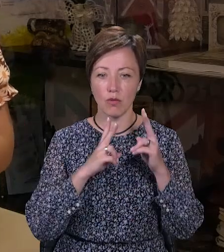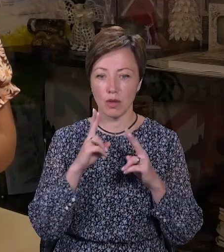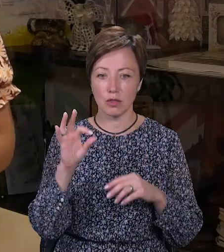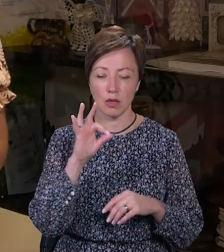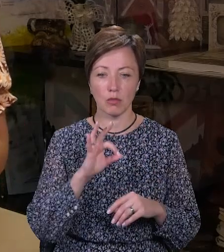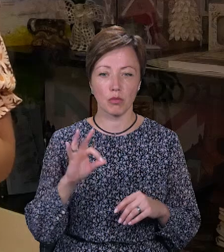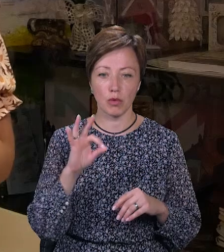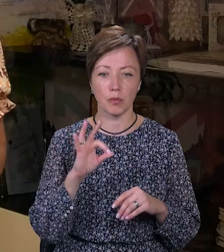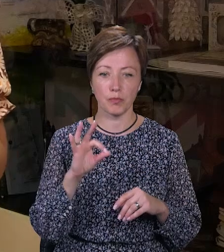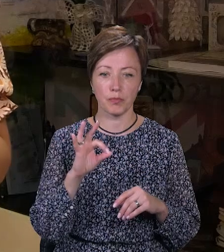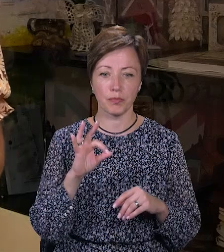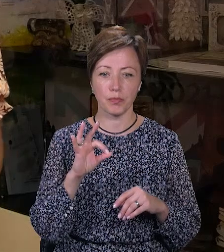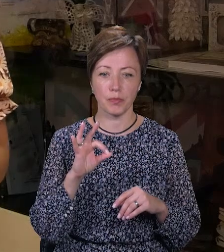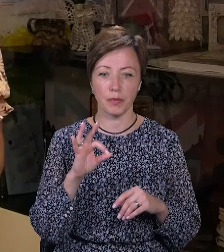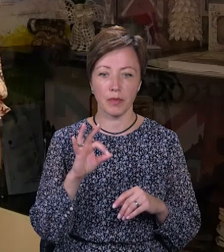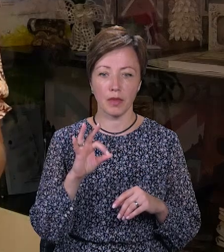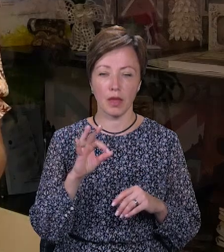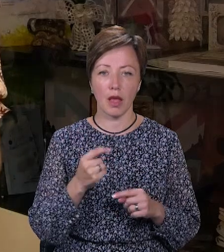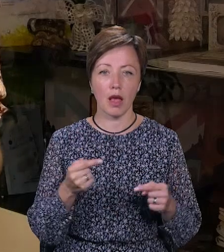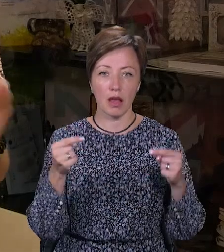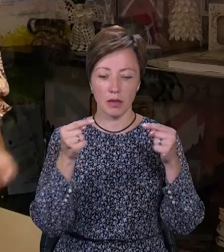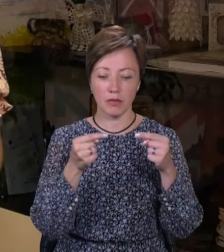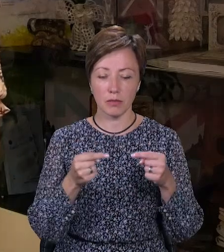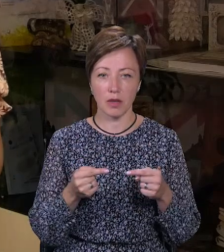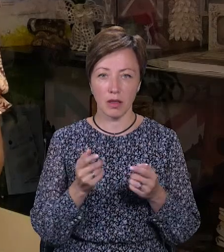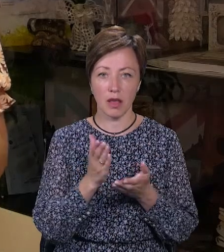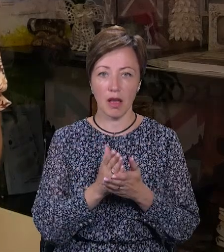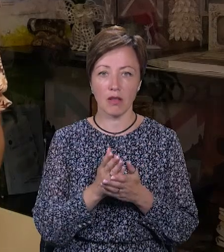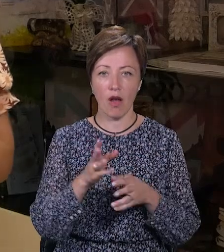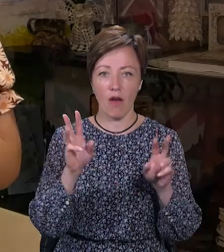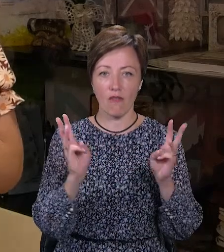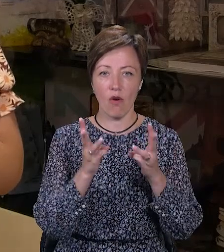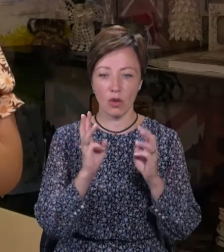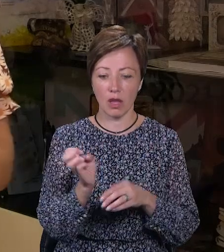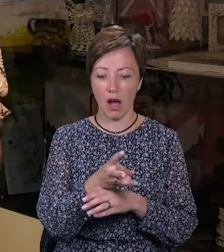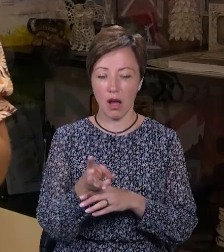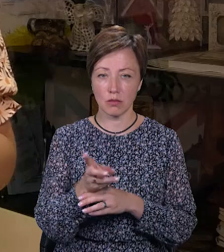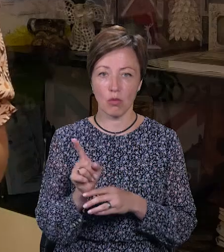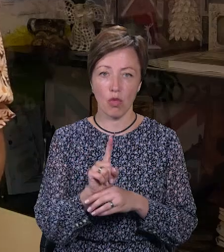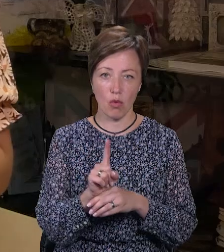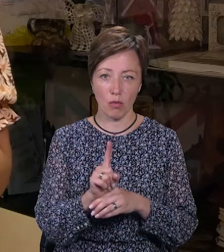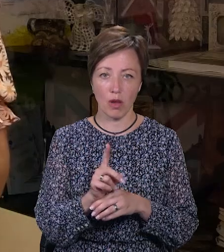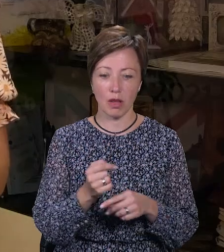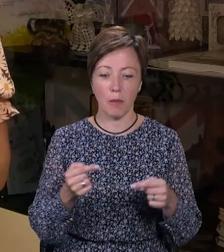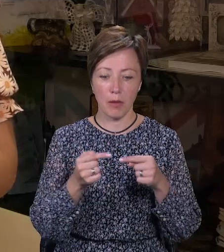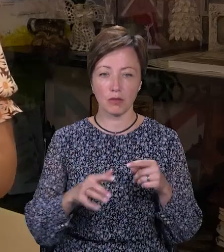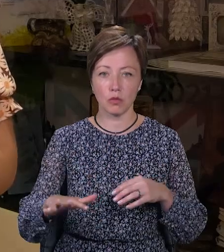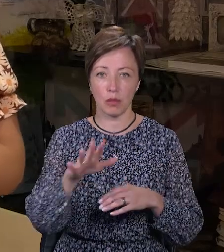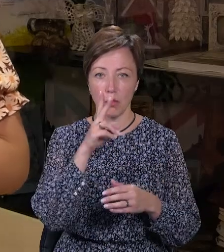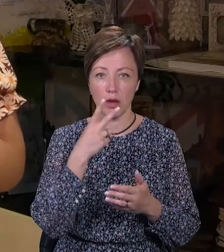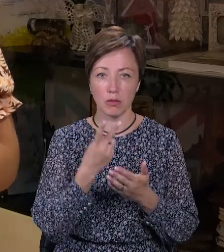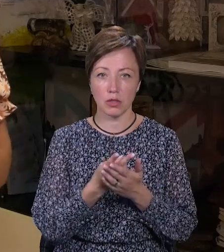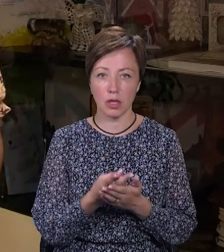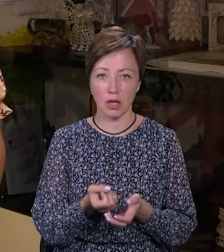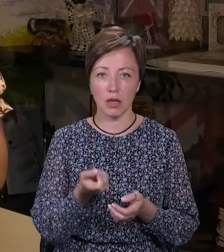щодо відповідної кількості наявності вогнегасників, тому що, відповідно, по нормах на певну площу передбачається